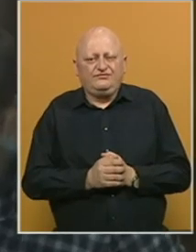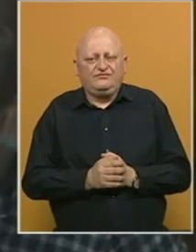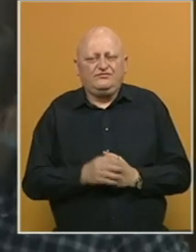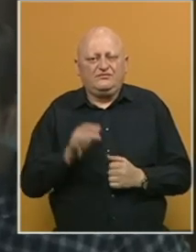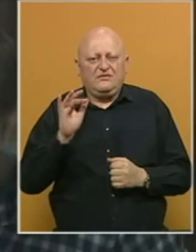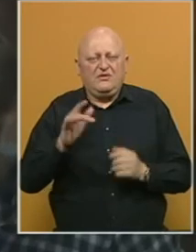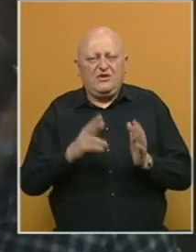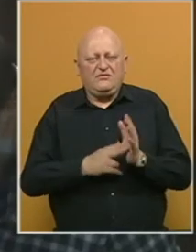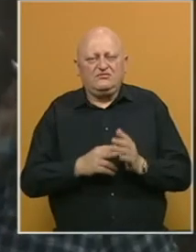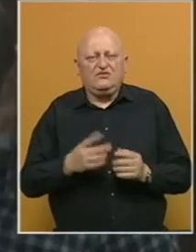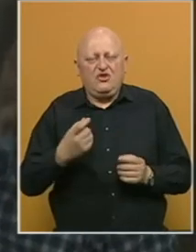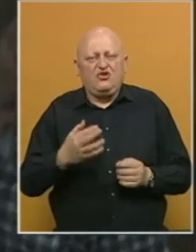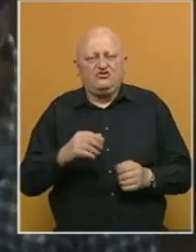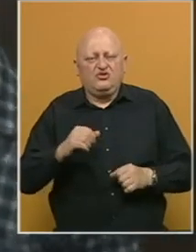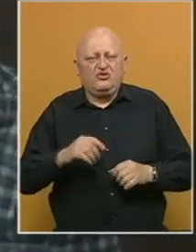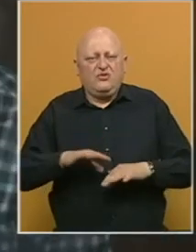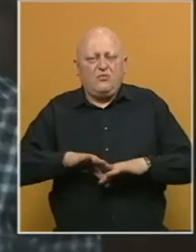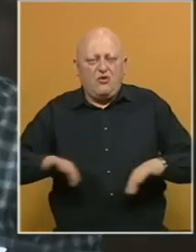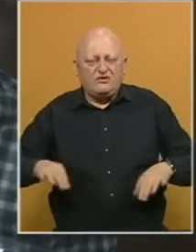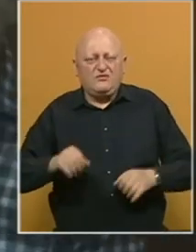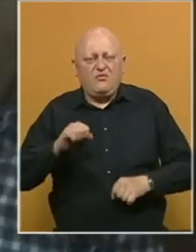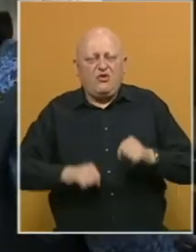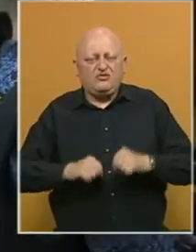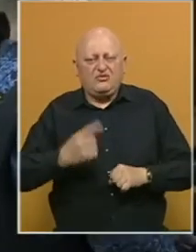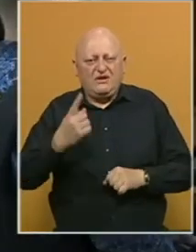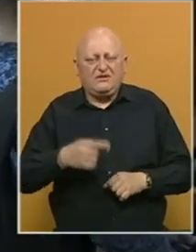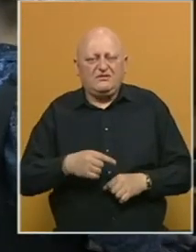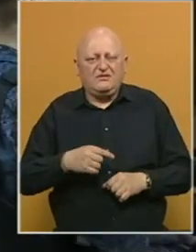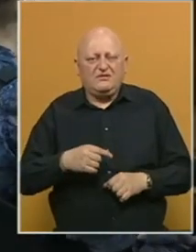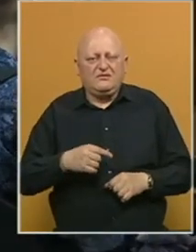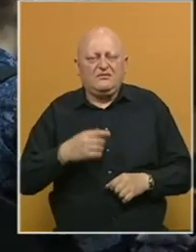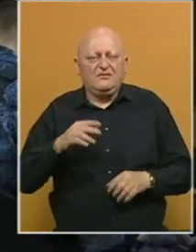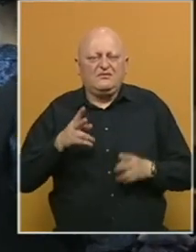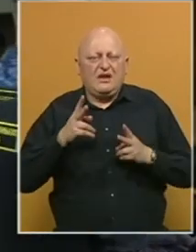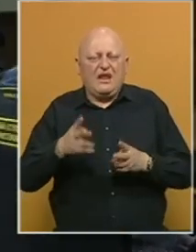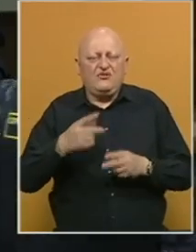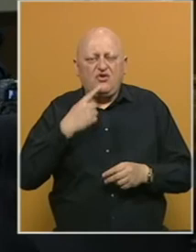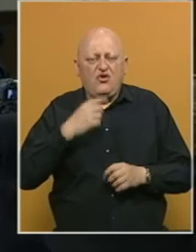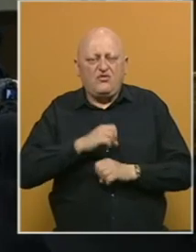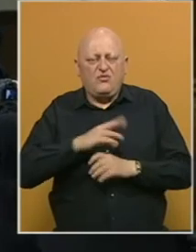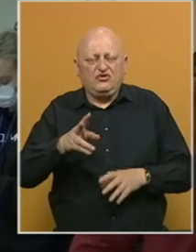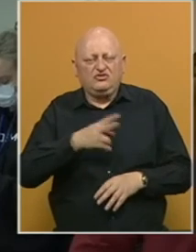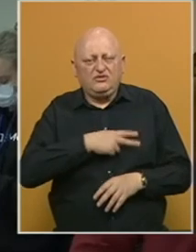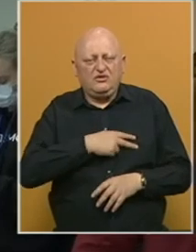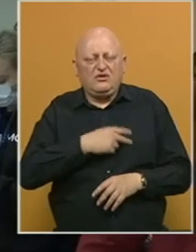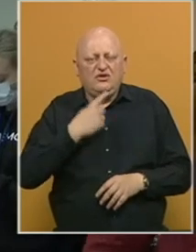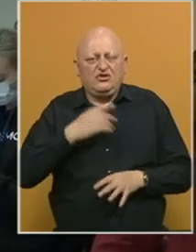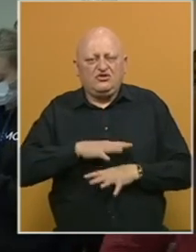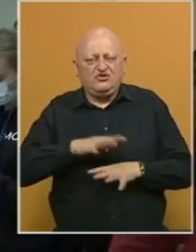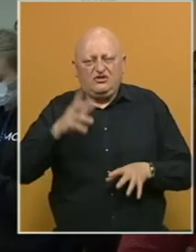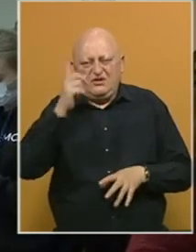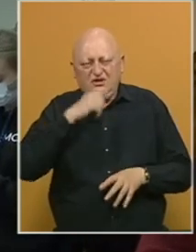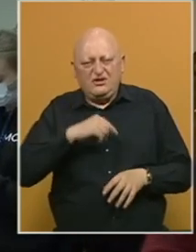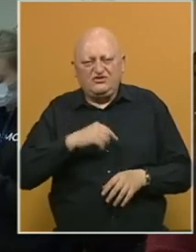Protiv Navaljnog se vodi još nekoliko odvojenih postupaka. Jedan od njih je iza klevetu u kojem je proglašen krivim za širenje